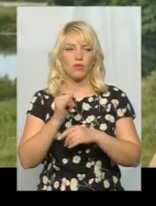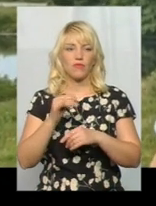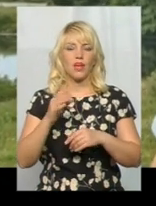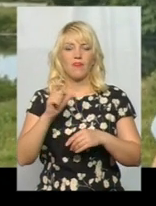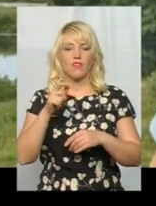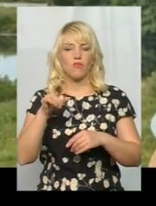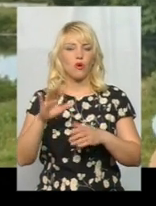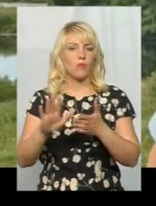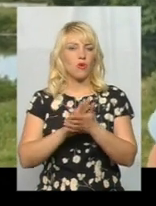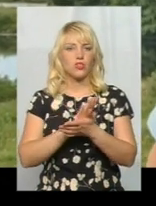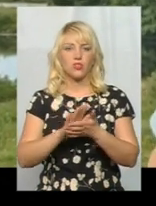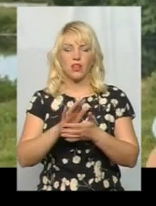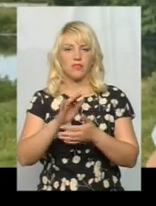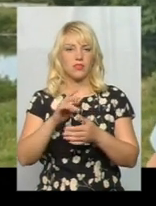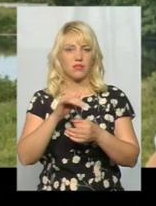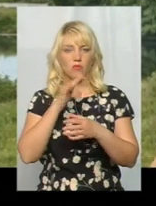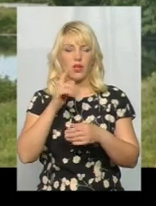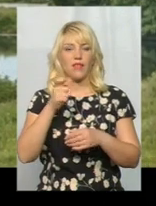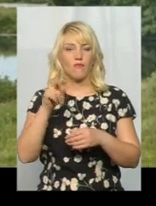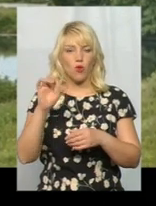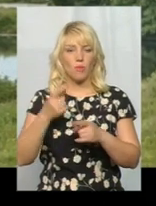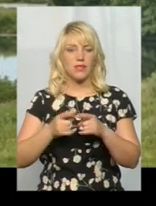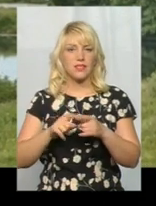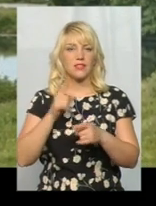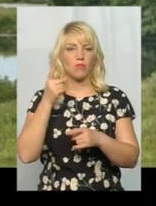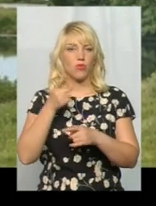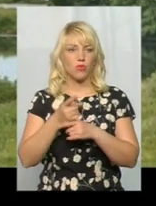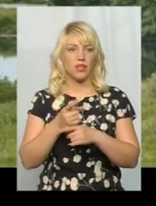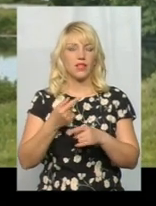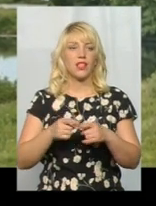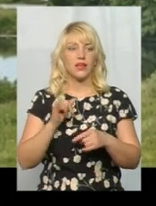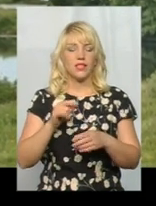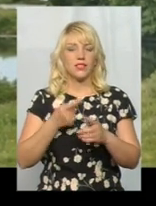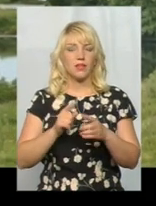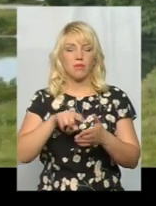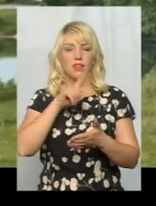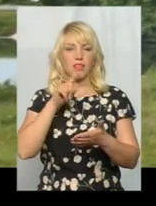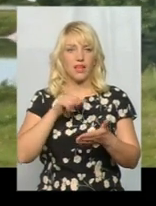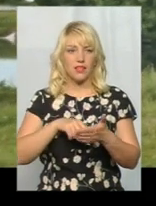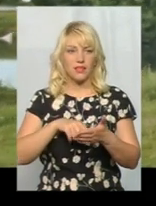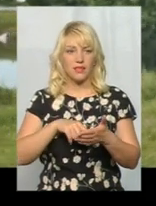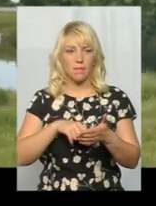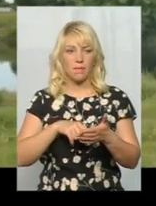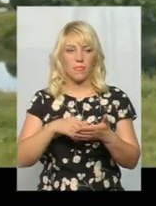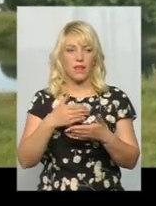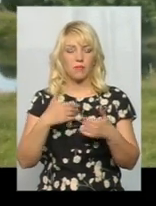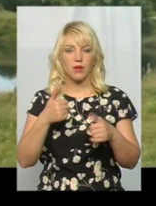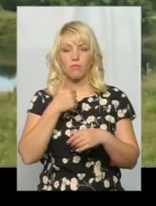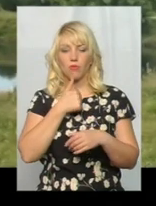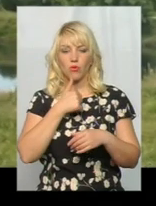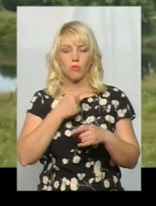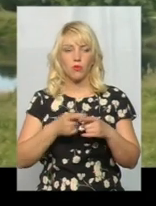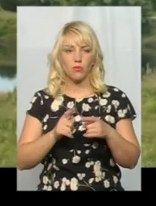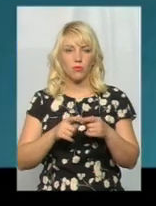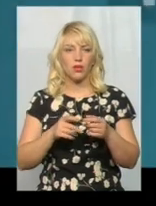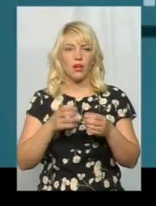очищаються, того Європа їх заборонила. Ці питання тільки можна, їх практично, ми пробуємо їх розводити